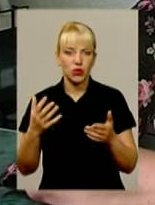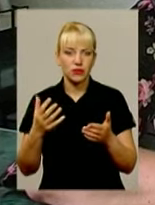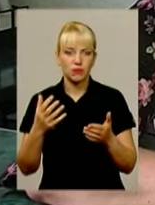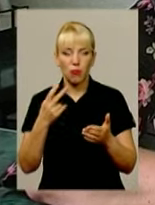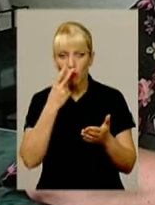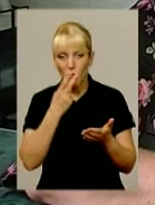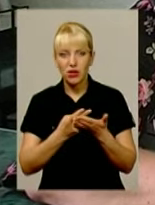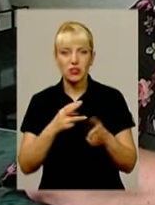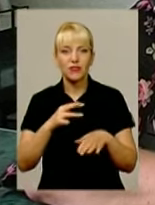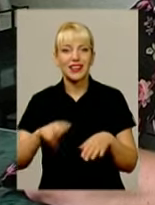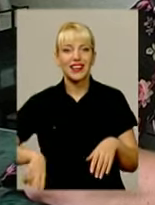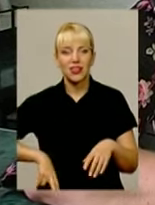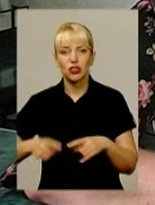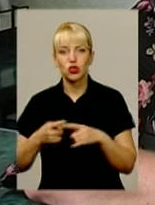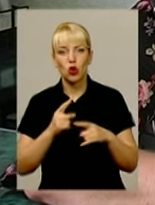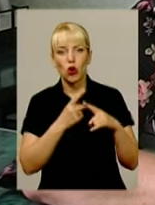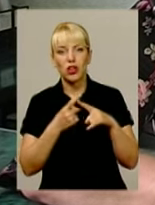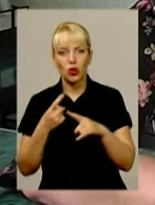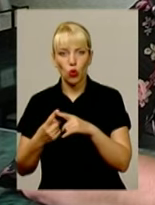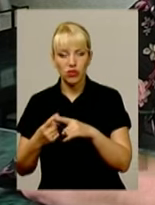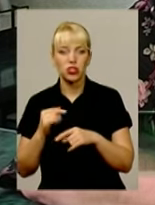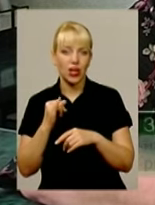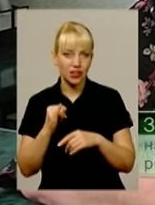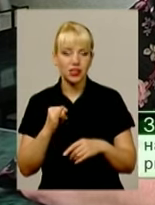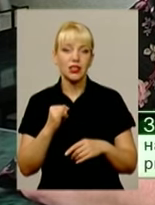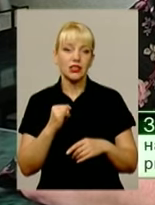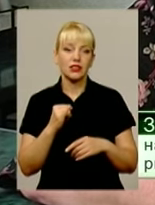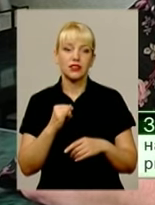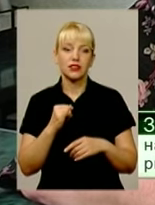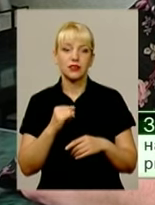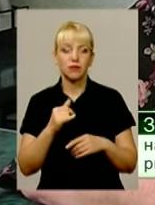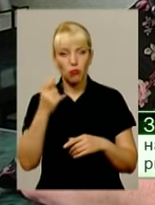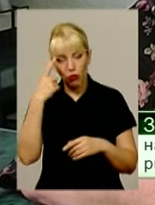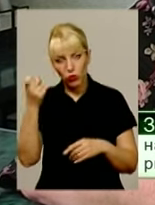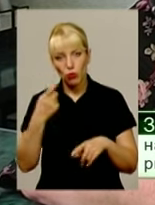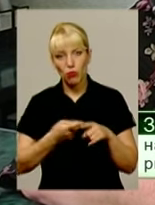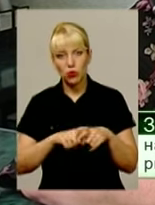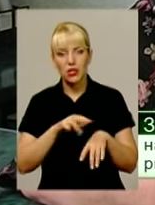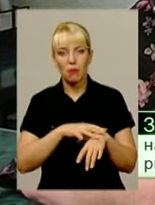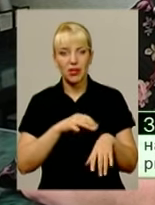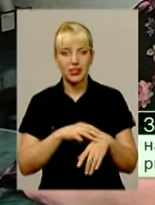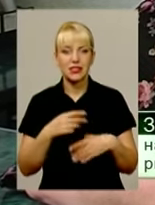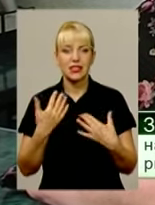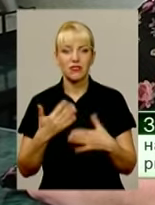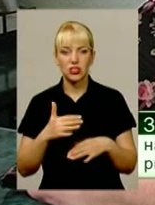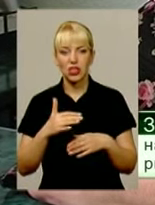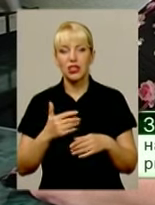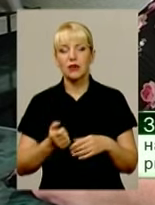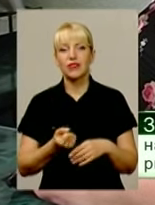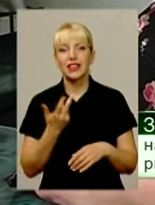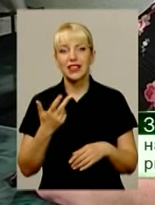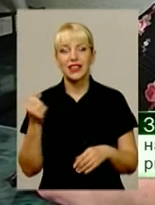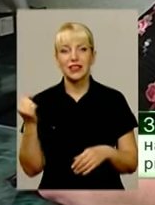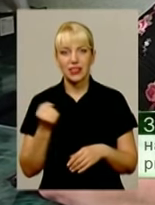Ми зразу повідомили в міліцію, і вже коли це сталося, і вже кілька тижнів